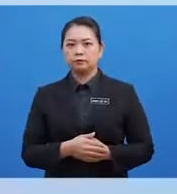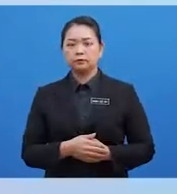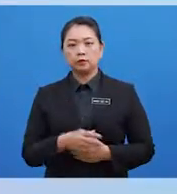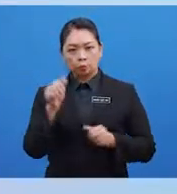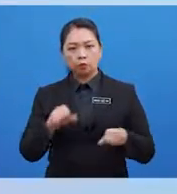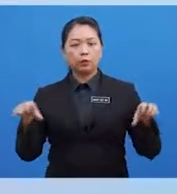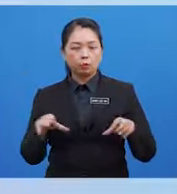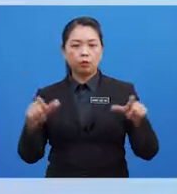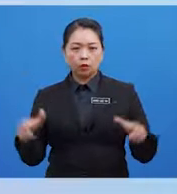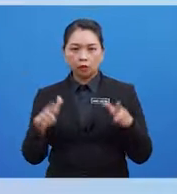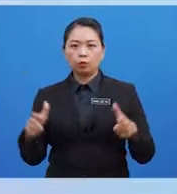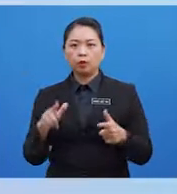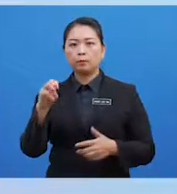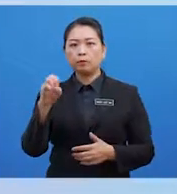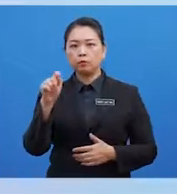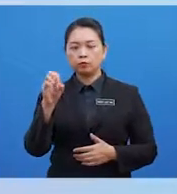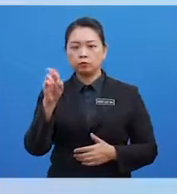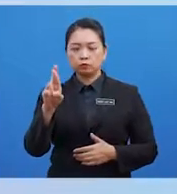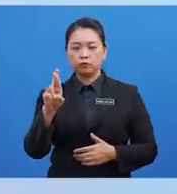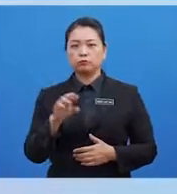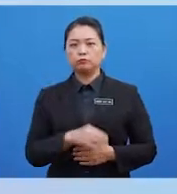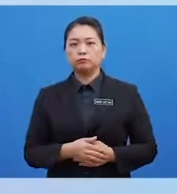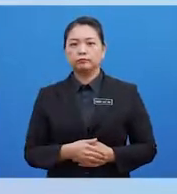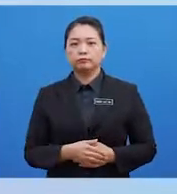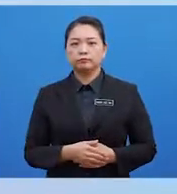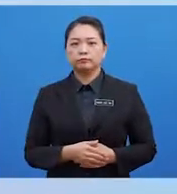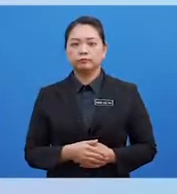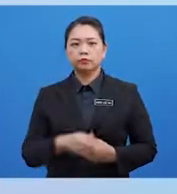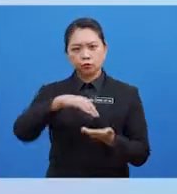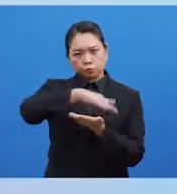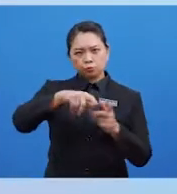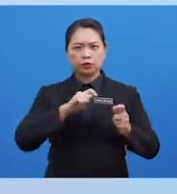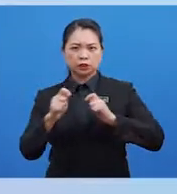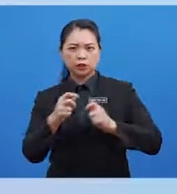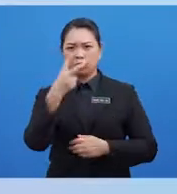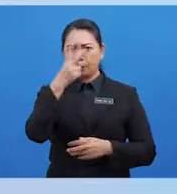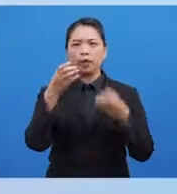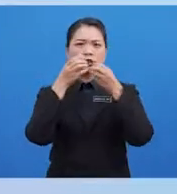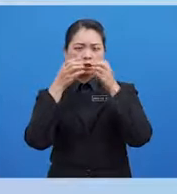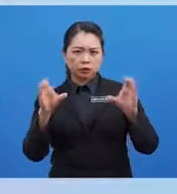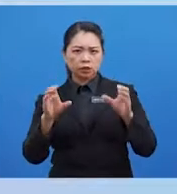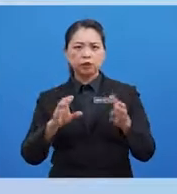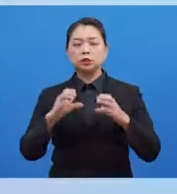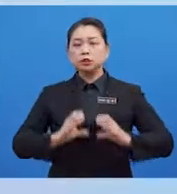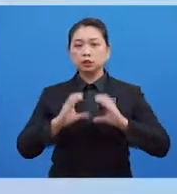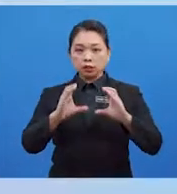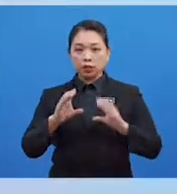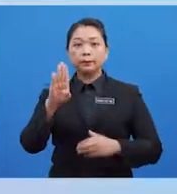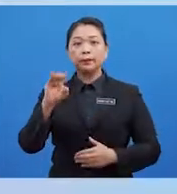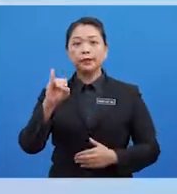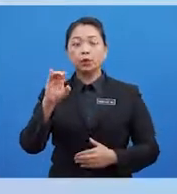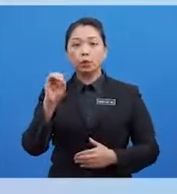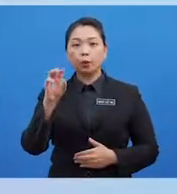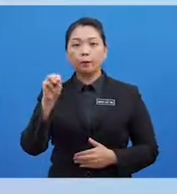yang berkaitan antara satu sama lain Segala tindakan menampakkan kecerkapan secara biomekanikal